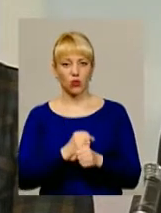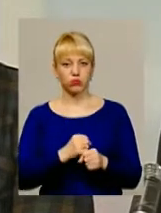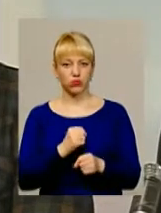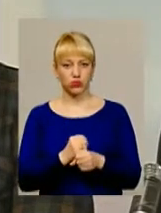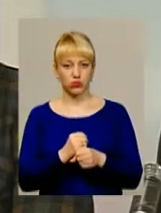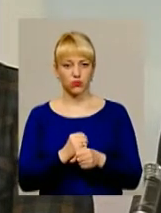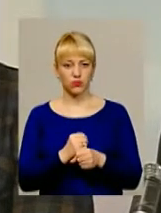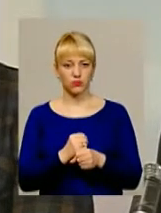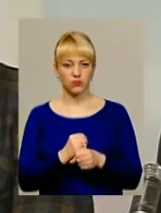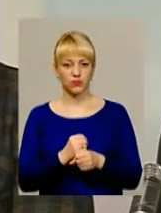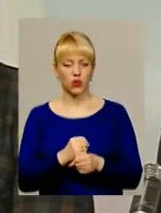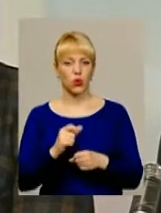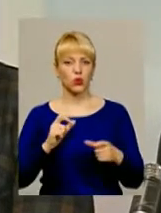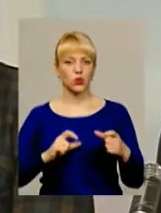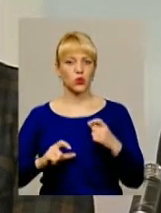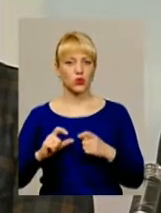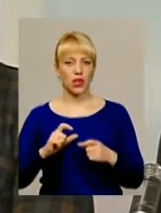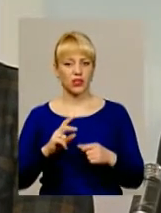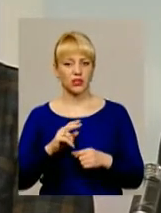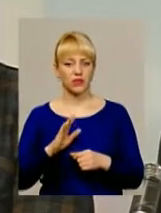студентів.